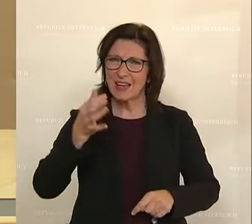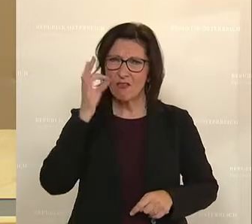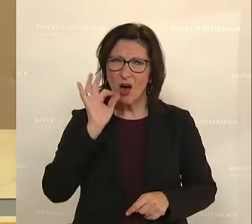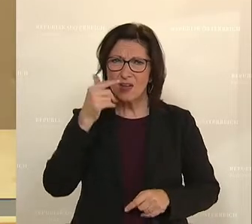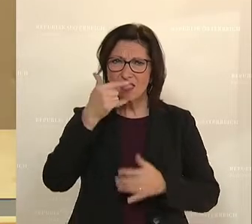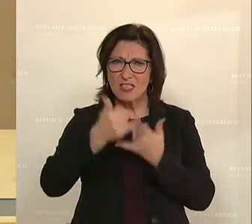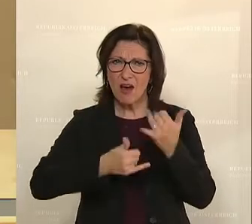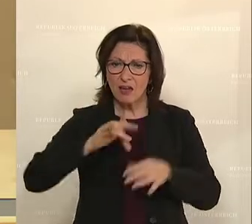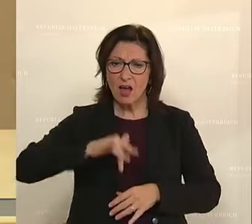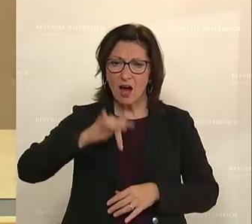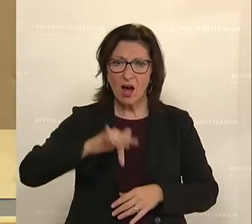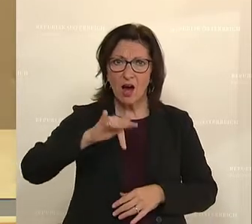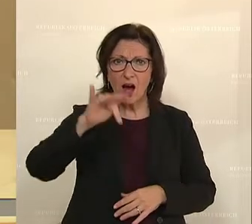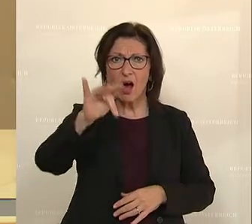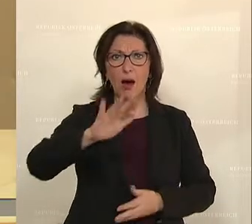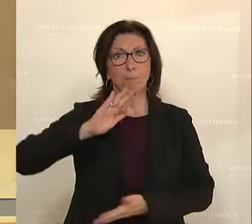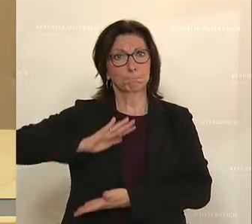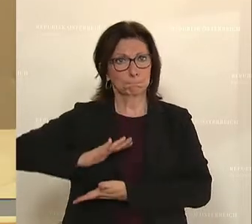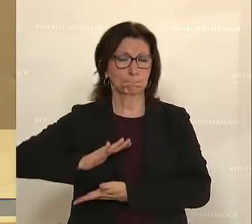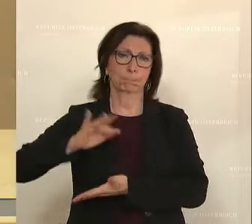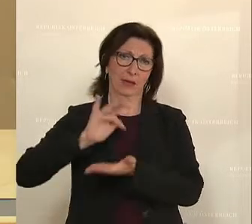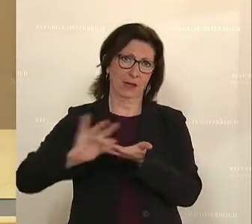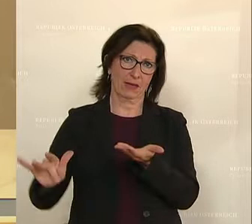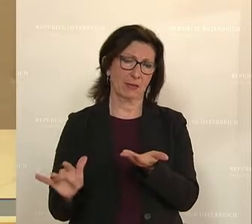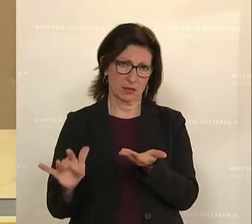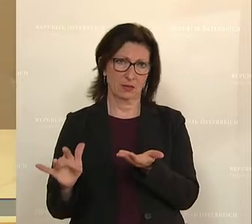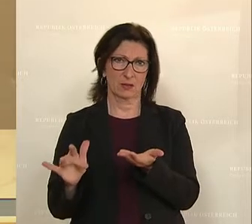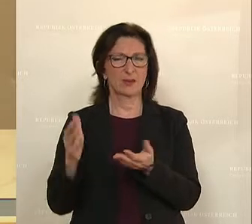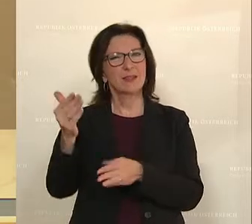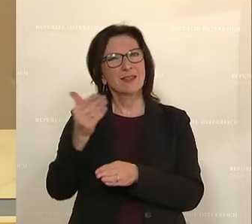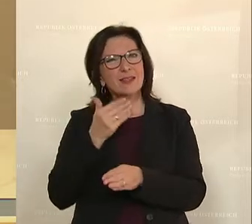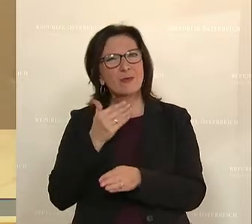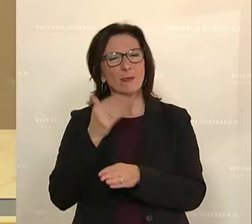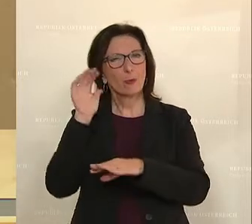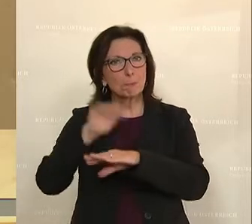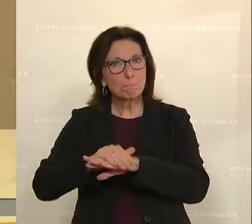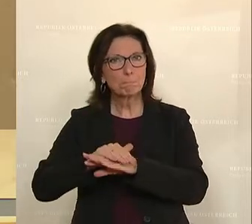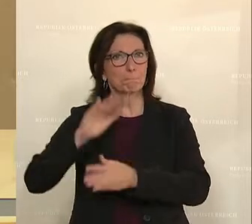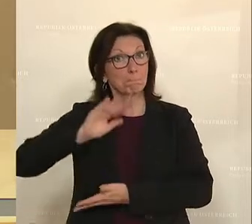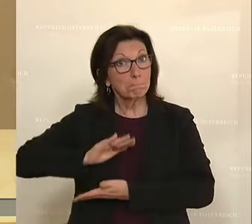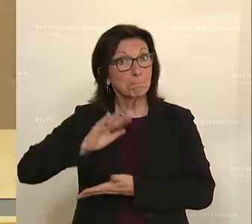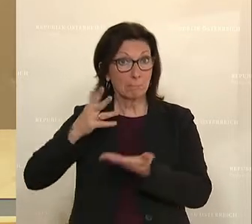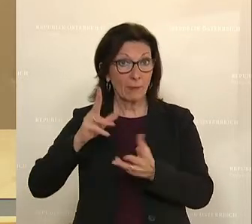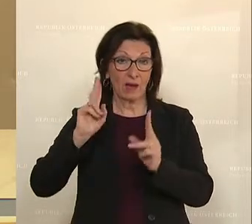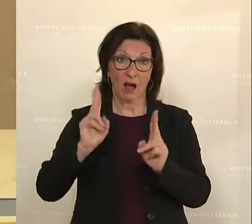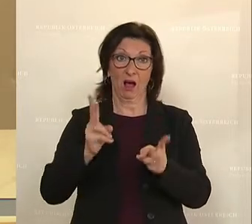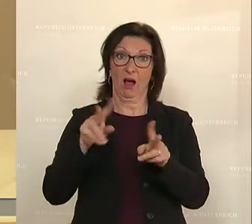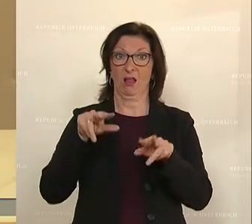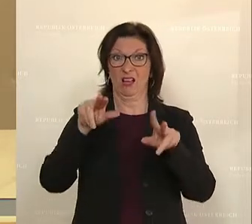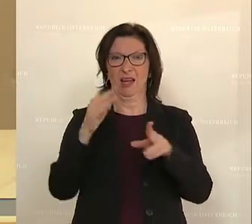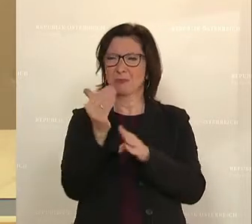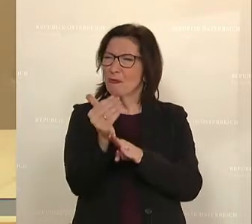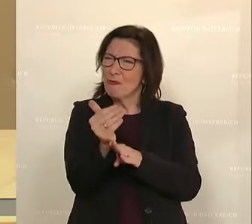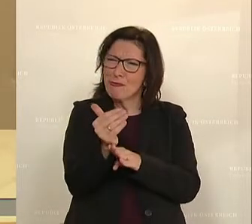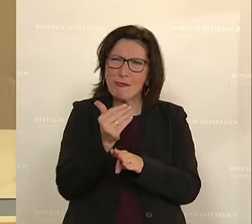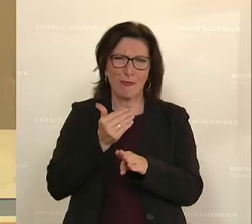das kostenlos in Anspruch nehmen kann. Und mit Hilfe dieser Früherkennungsuntersuchung kann der Krebs schon zu einem Zeitpunkt entdeckt